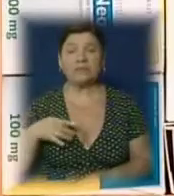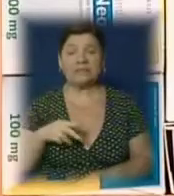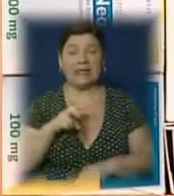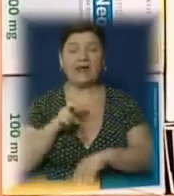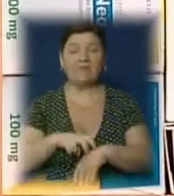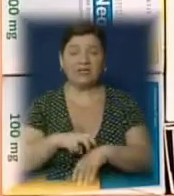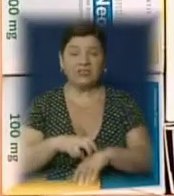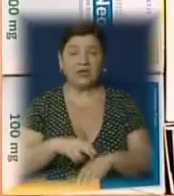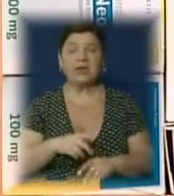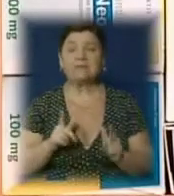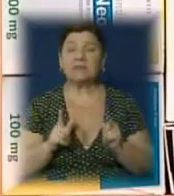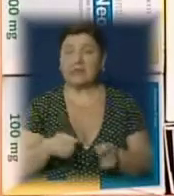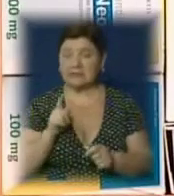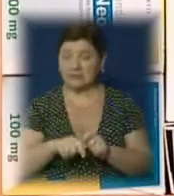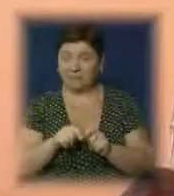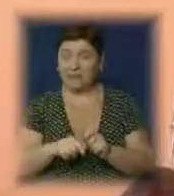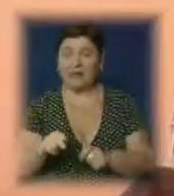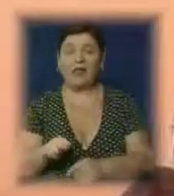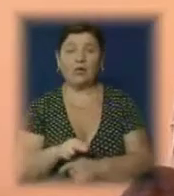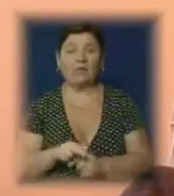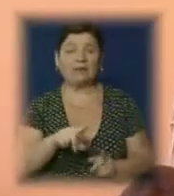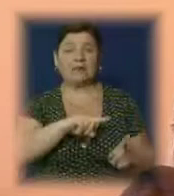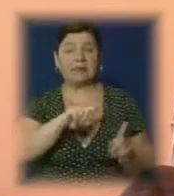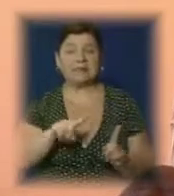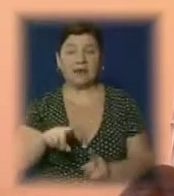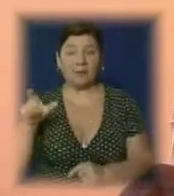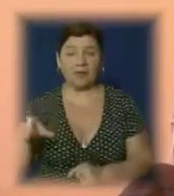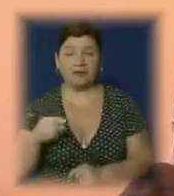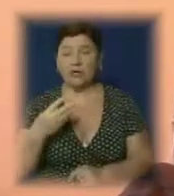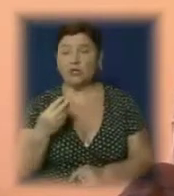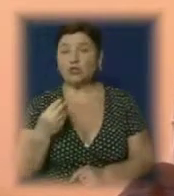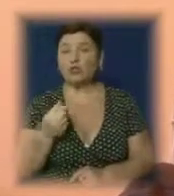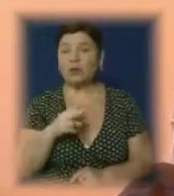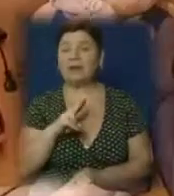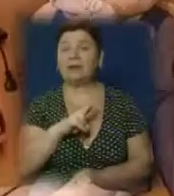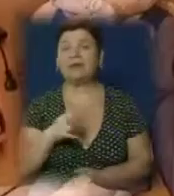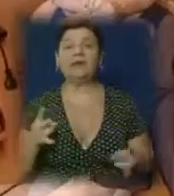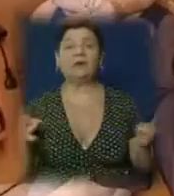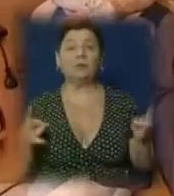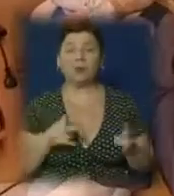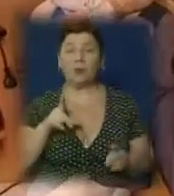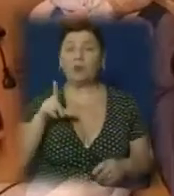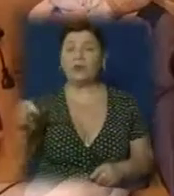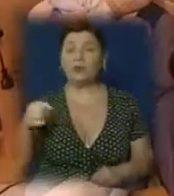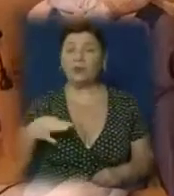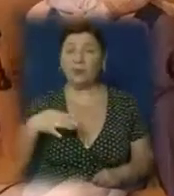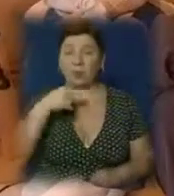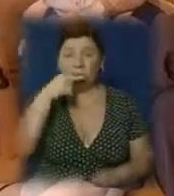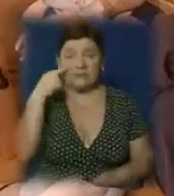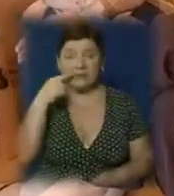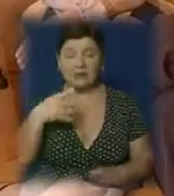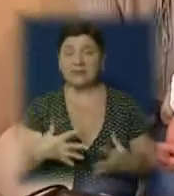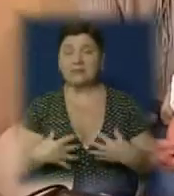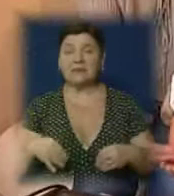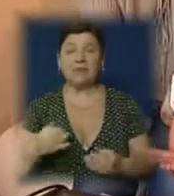які згідні обстежити, а згодом і лікувати Закарпатця. Утім, суму коштів, які необхідні для поїздки в Білорусь, родина зібрати не